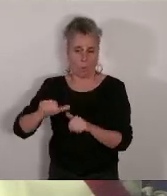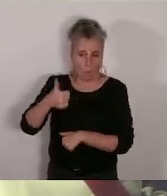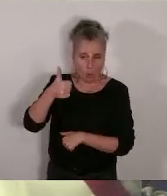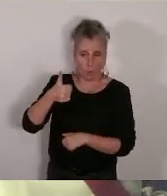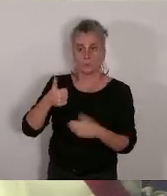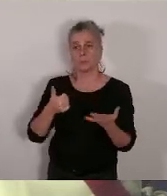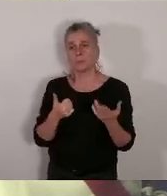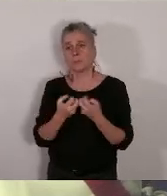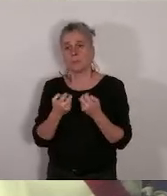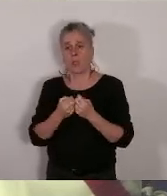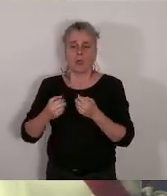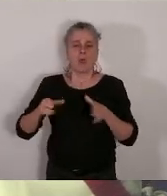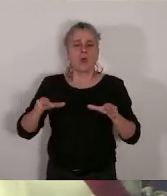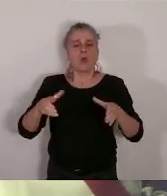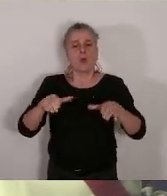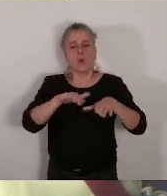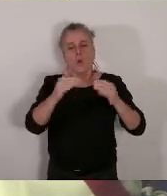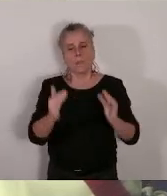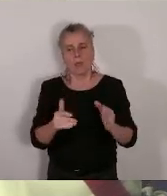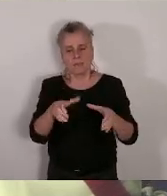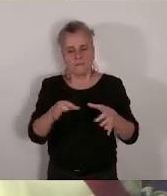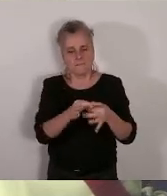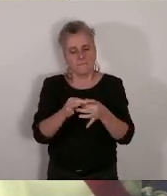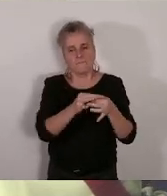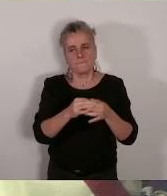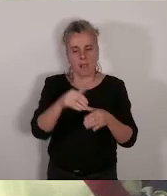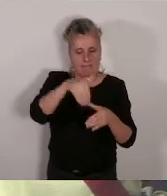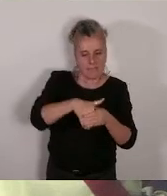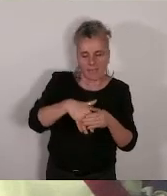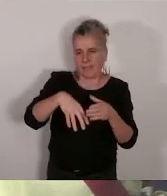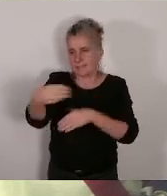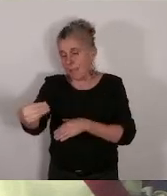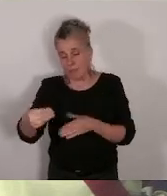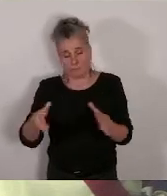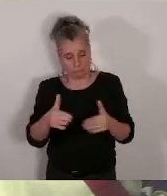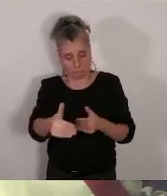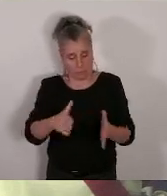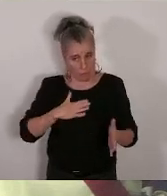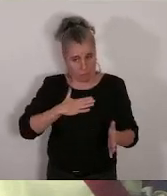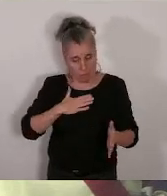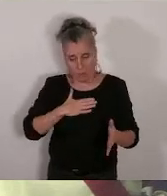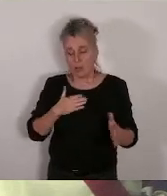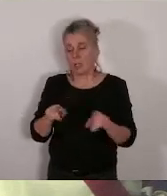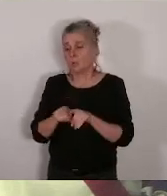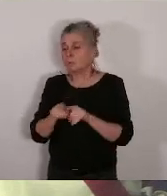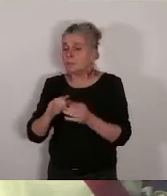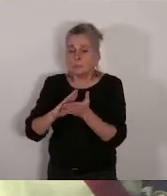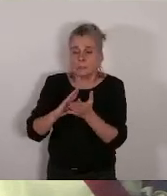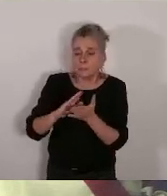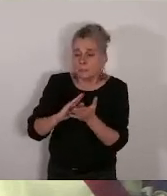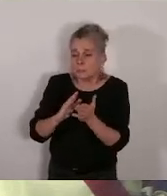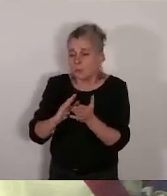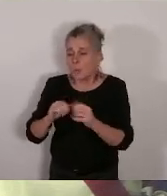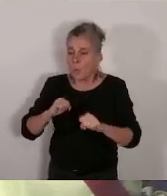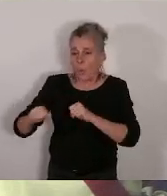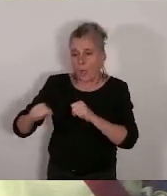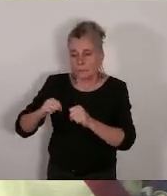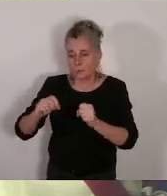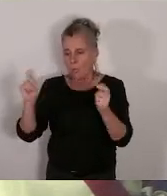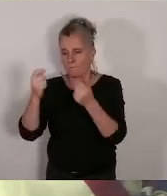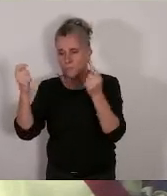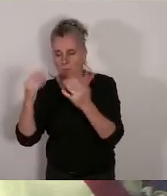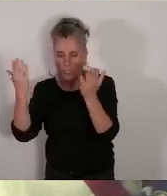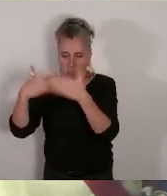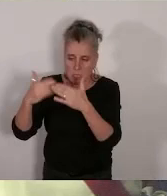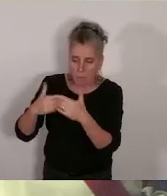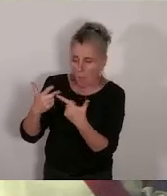interne-externe pour notre secteur et diverses actions soutenant des festivals de cinéma. Je prends